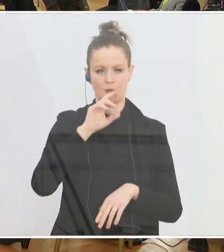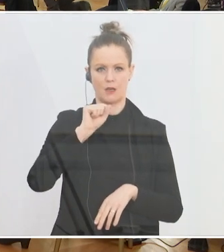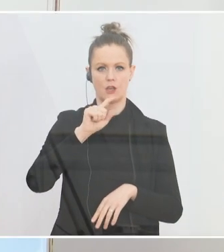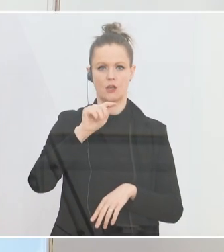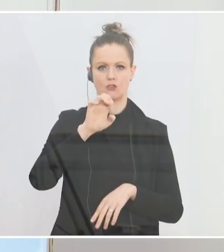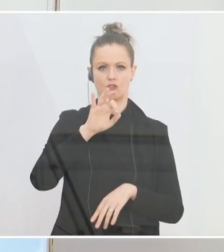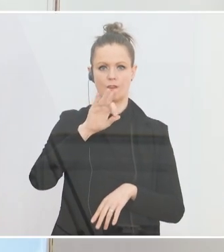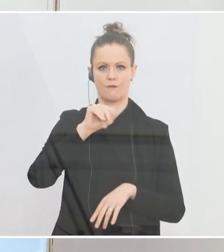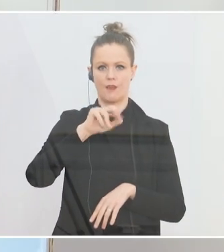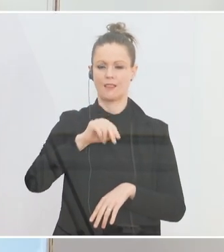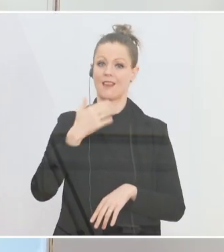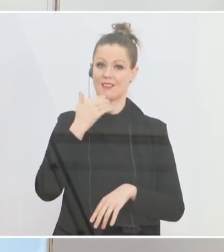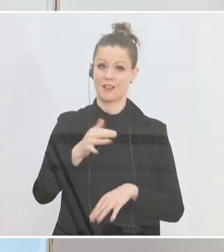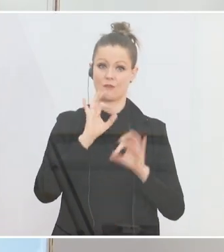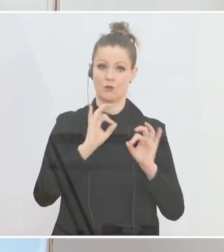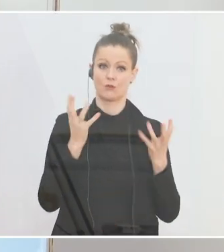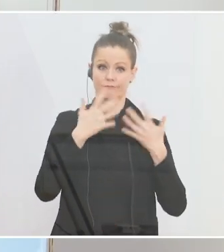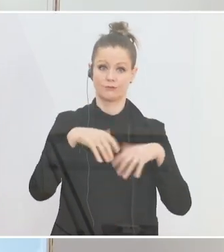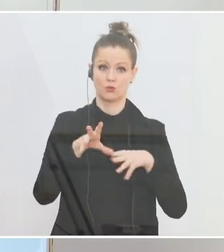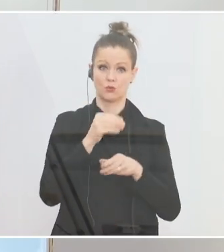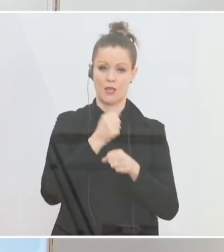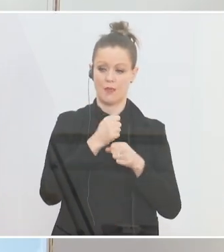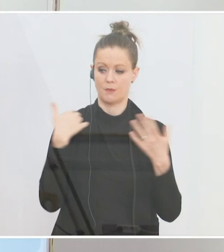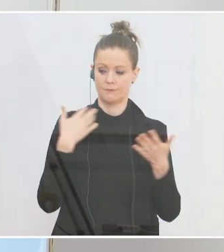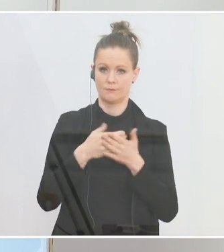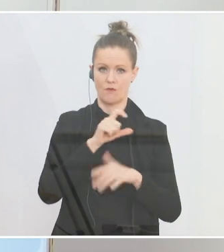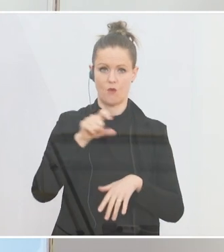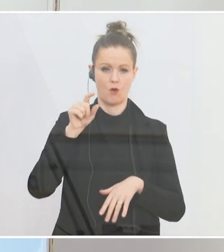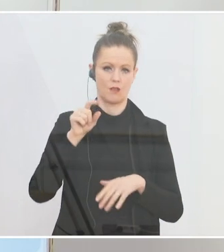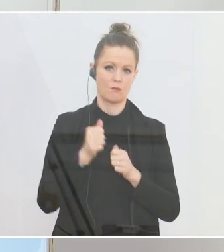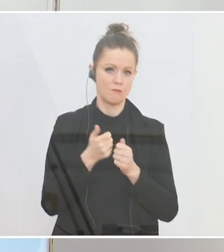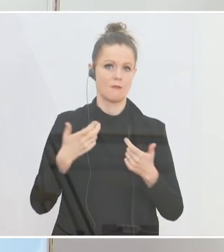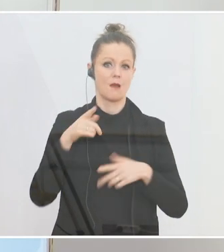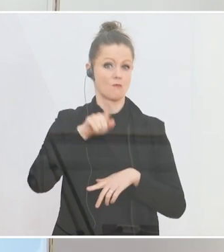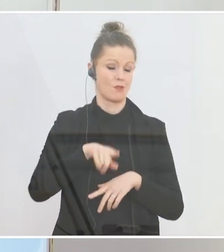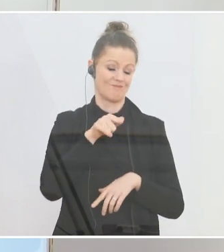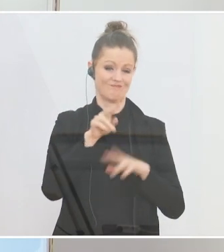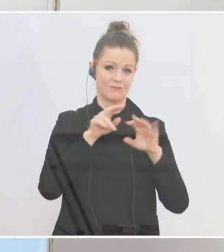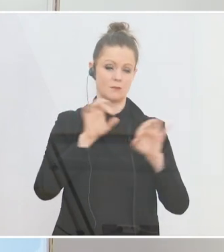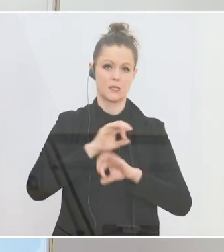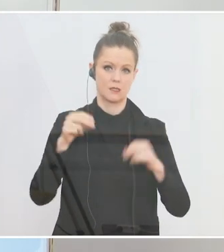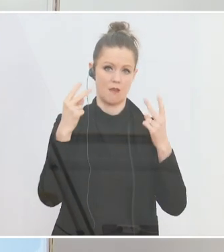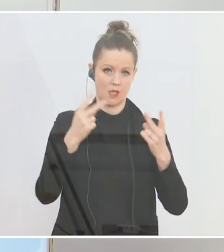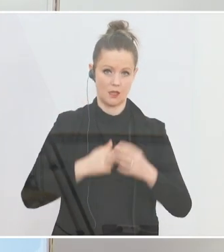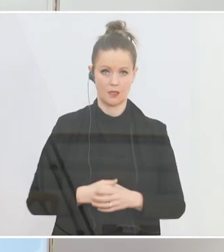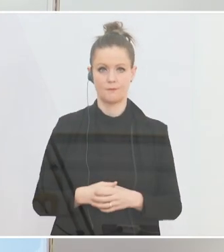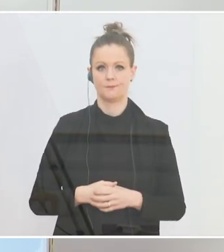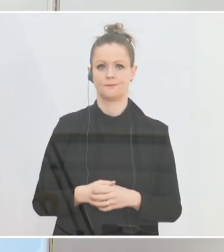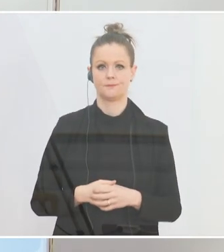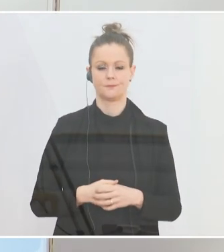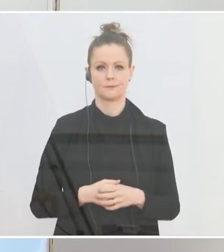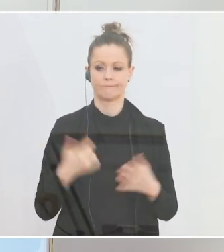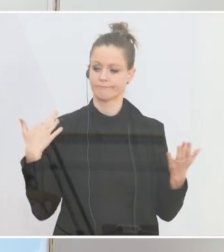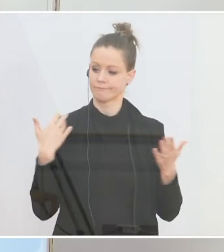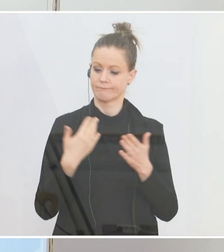herzliches Danke für die gute Zusammenarbeit der letzten Wochen und Monate zu diesem enorm wichtigen Thema für uns. Das waren nämlich